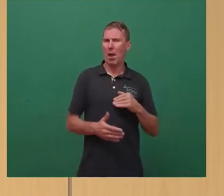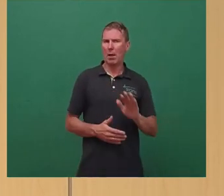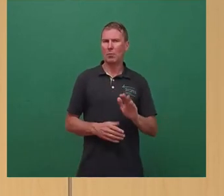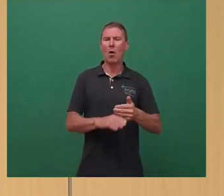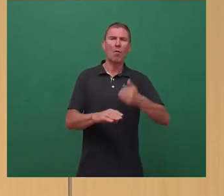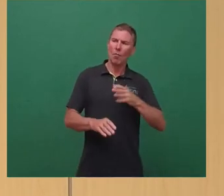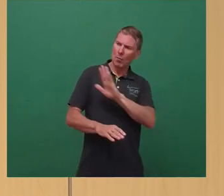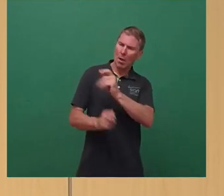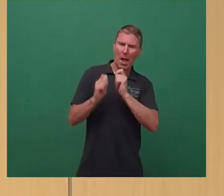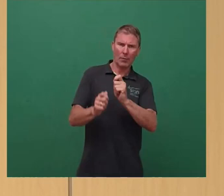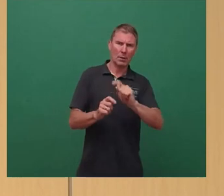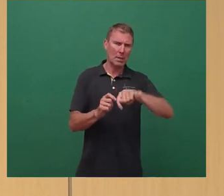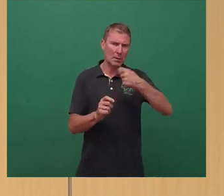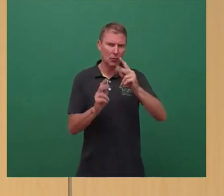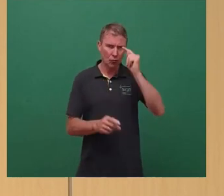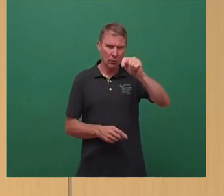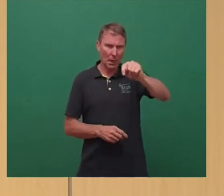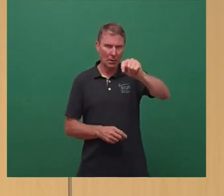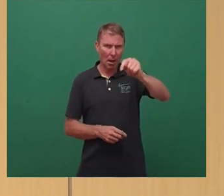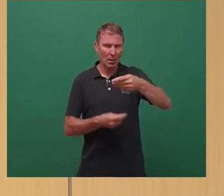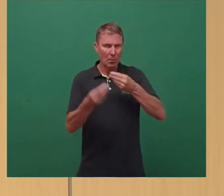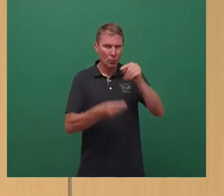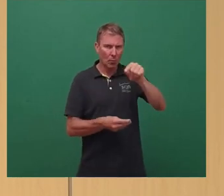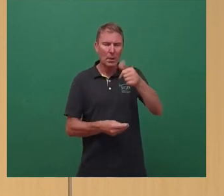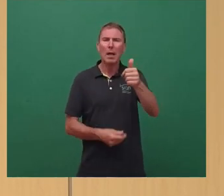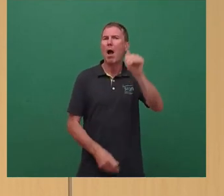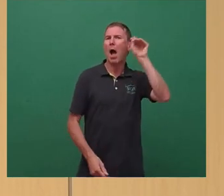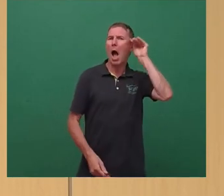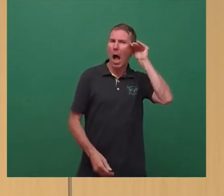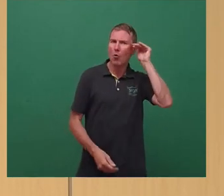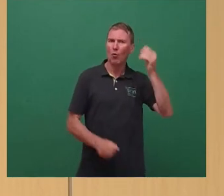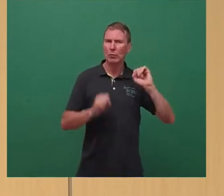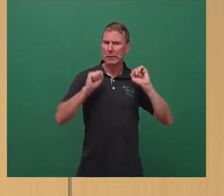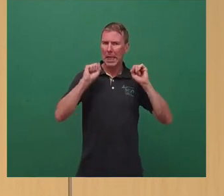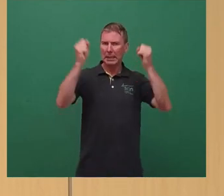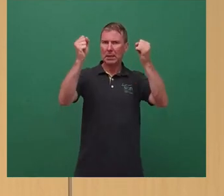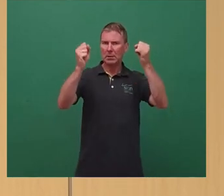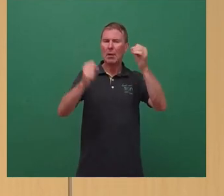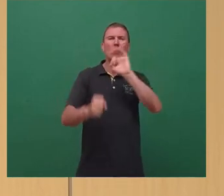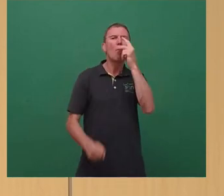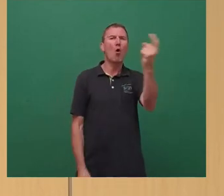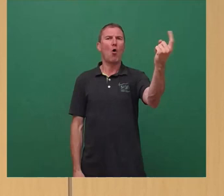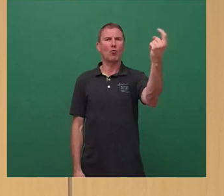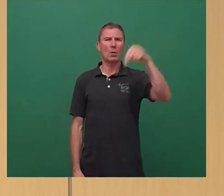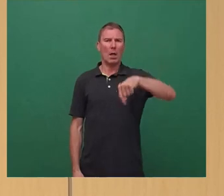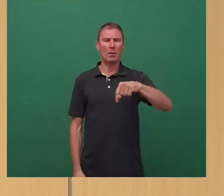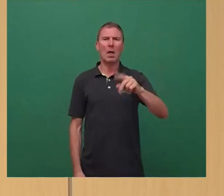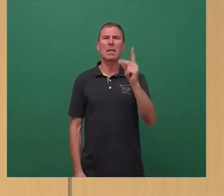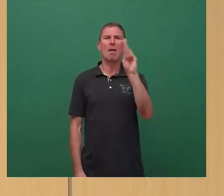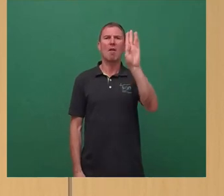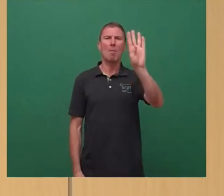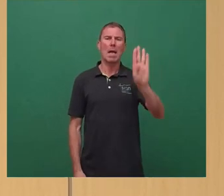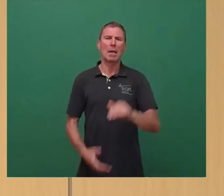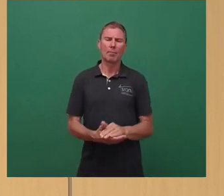von Ihnen im nächsten Stadtrat behandelt wird, eine Anhörung initiiert des Gutachters, der DVB, der